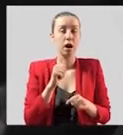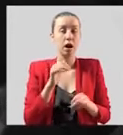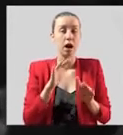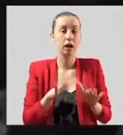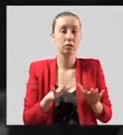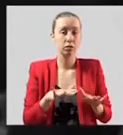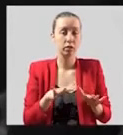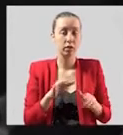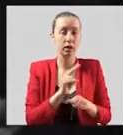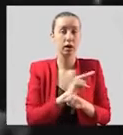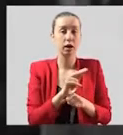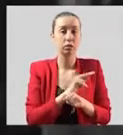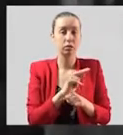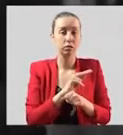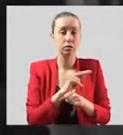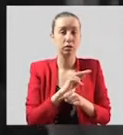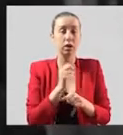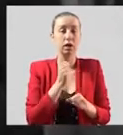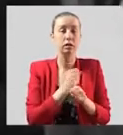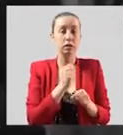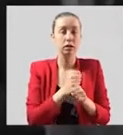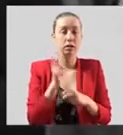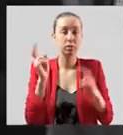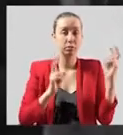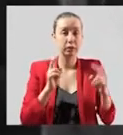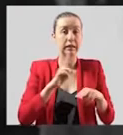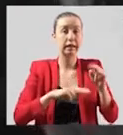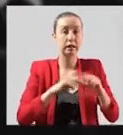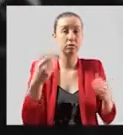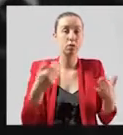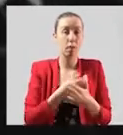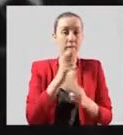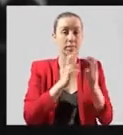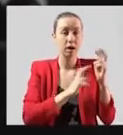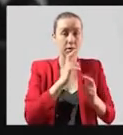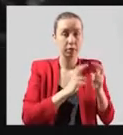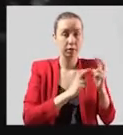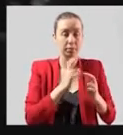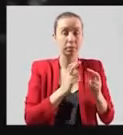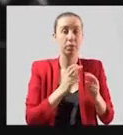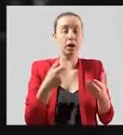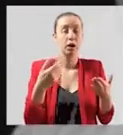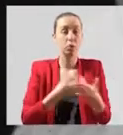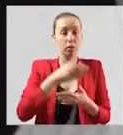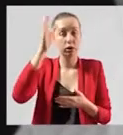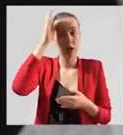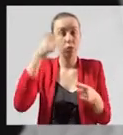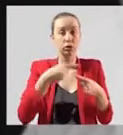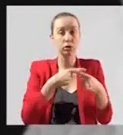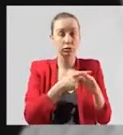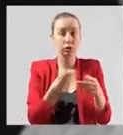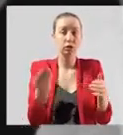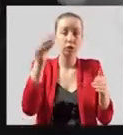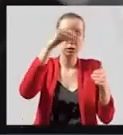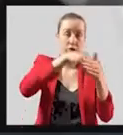реконструкции действующих предприятий, строительства новых фабрик, внедрения достижений науки, передового опыта